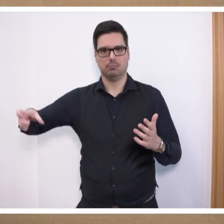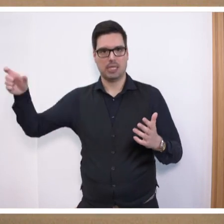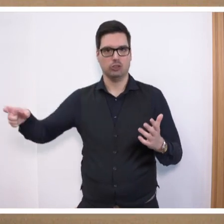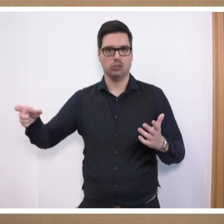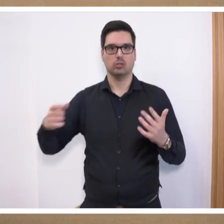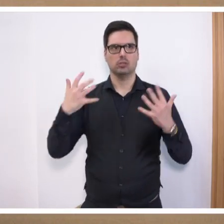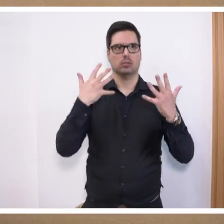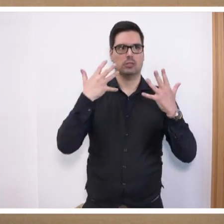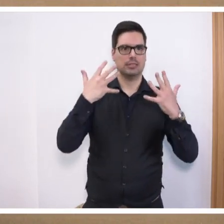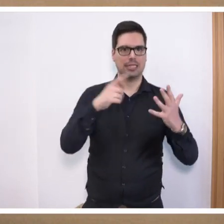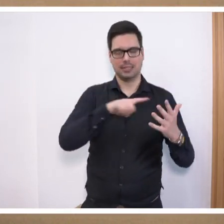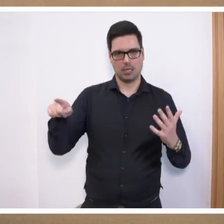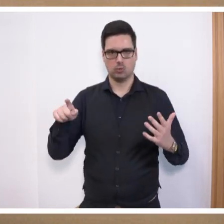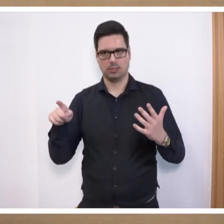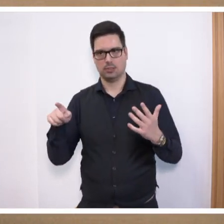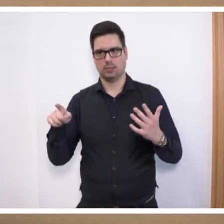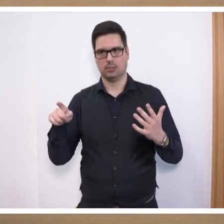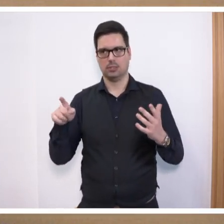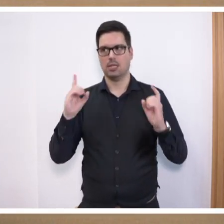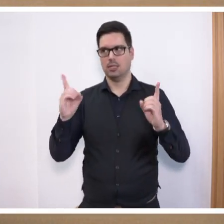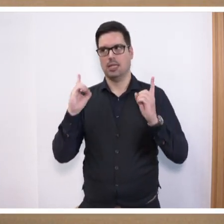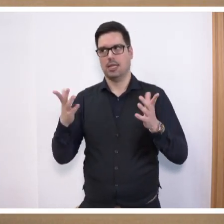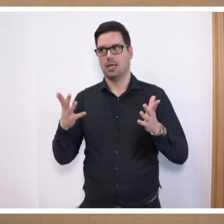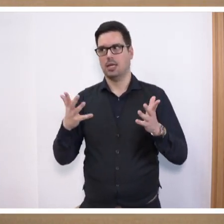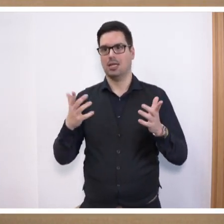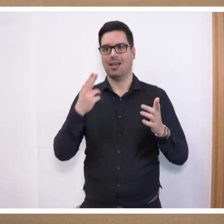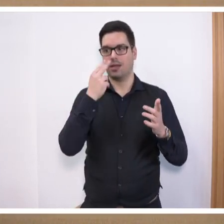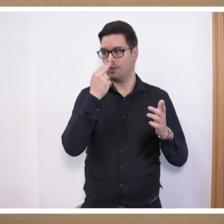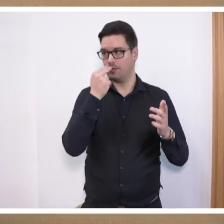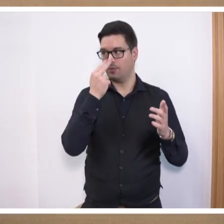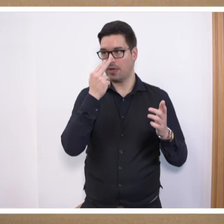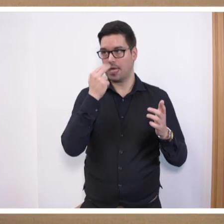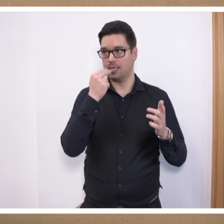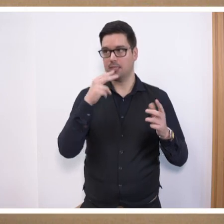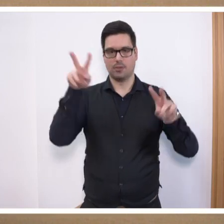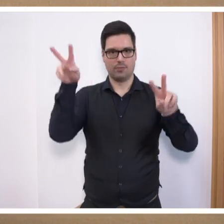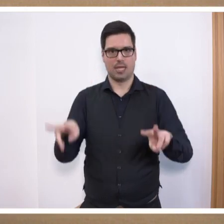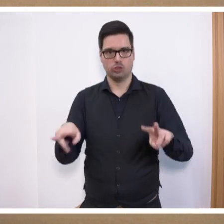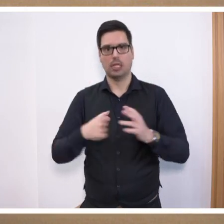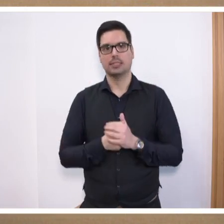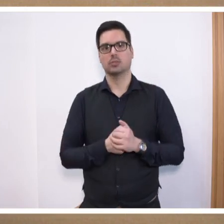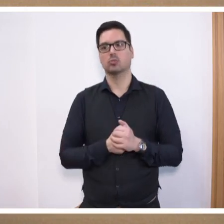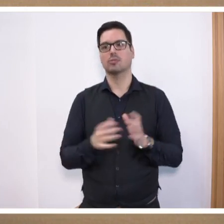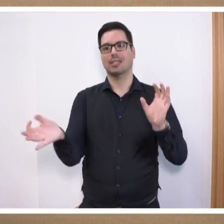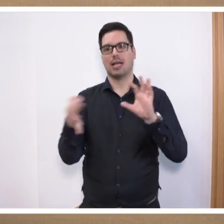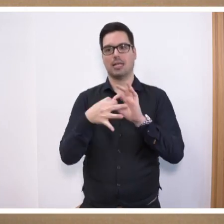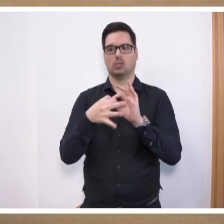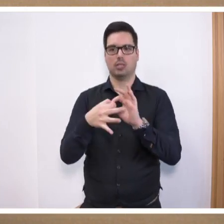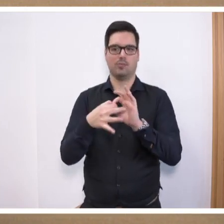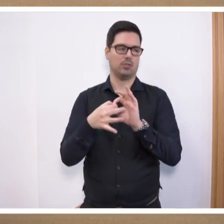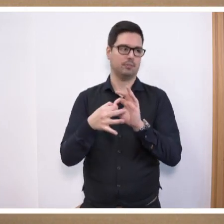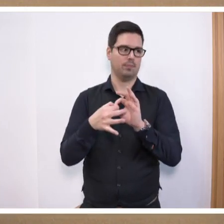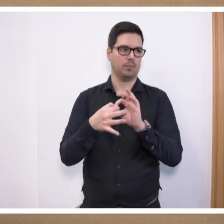Lehrkräfte im Saarland. Hier fehlt es an Wertschätzung. Ich möchte kurz anknüpfen an das Interview,